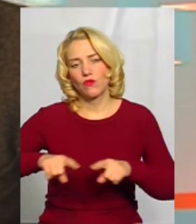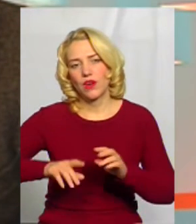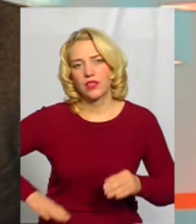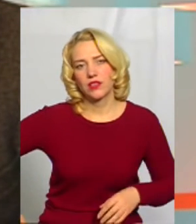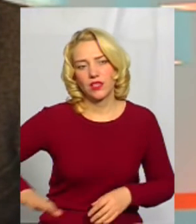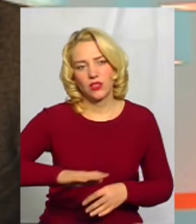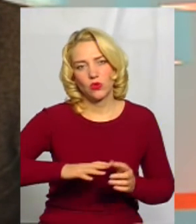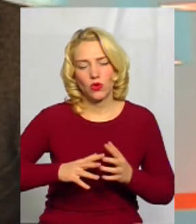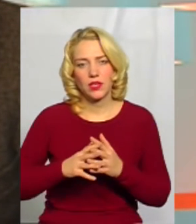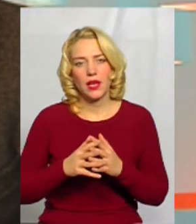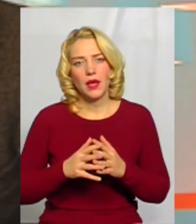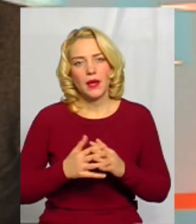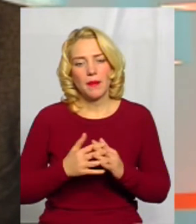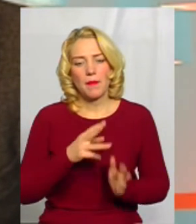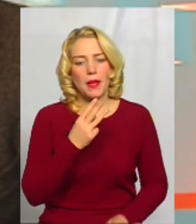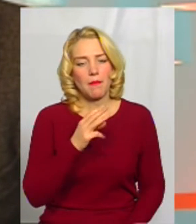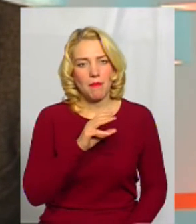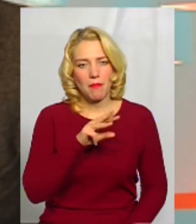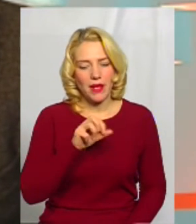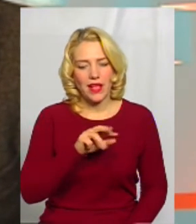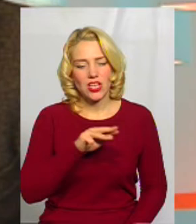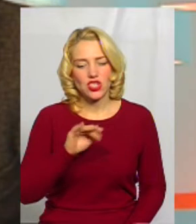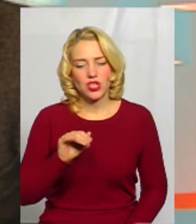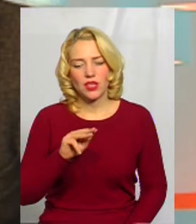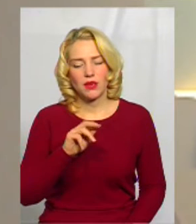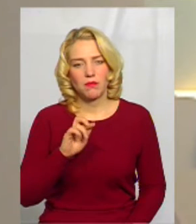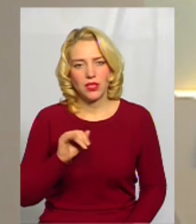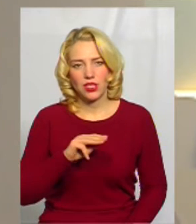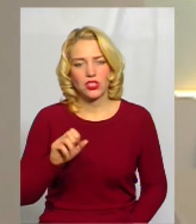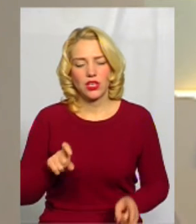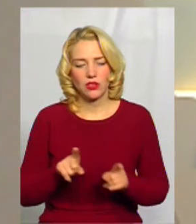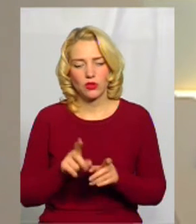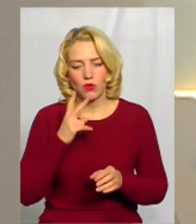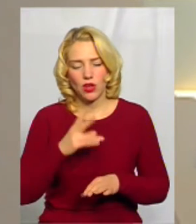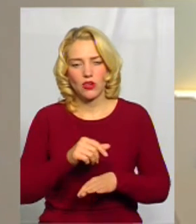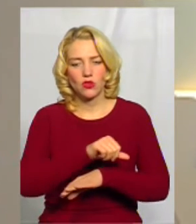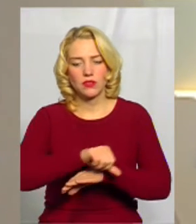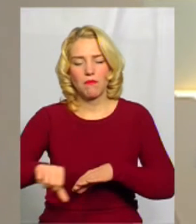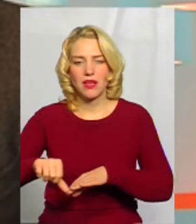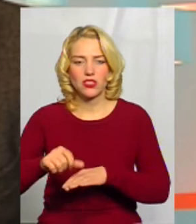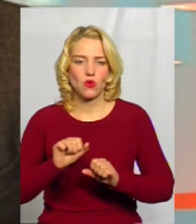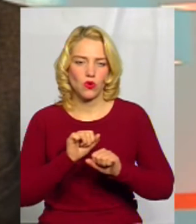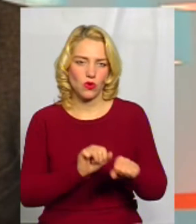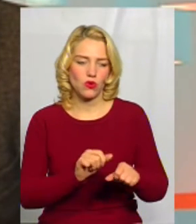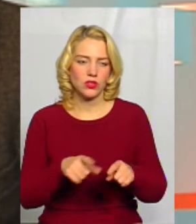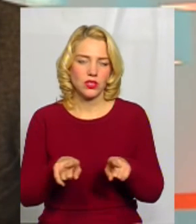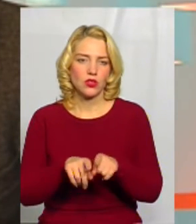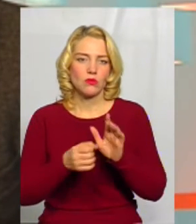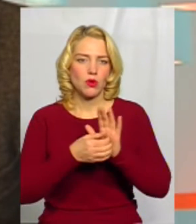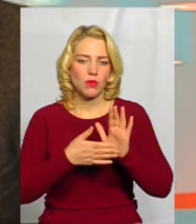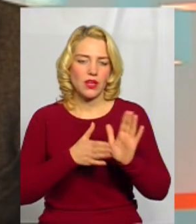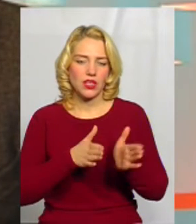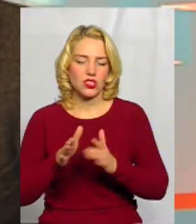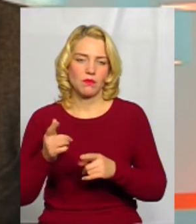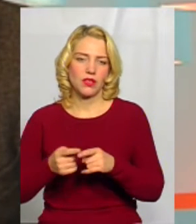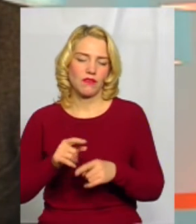Меджибіш. Також будуть показано межі території та зону охорони пам'яток. Прописано чітко режими їх